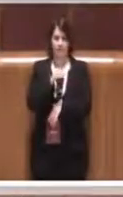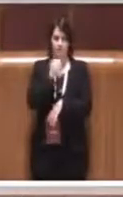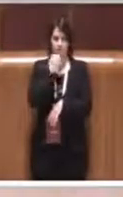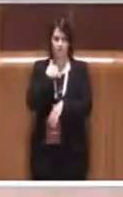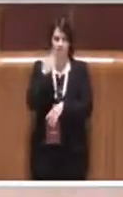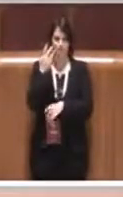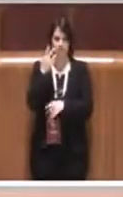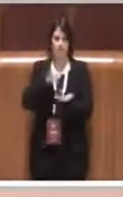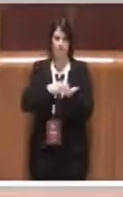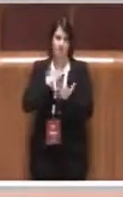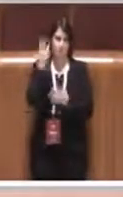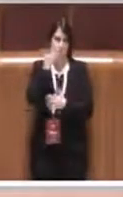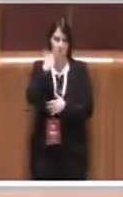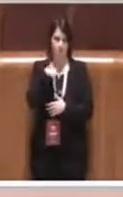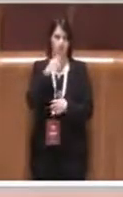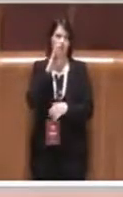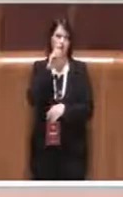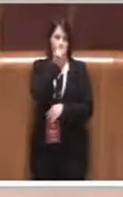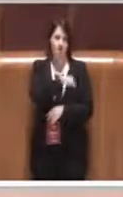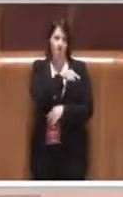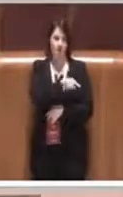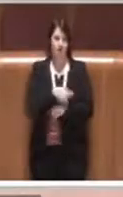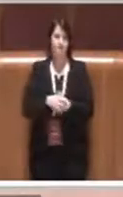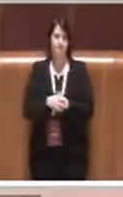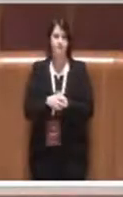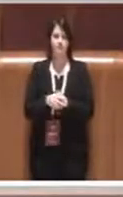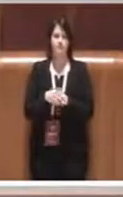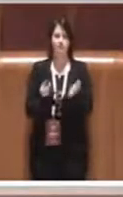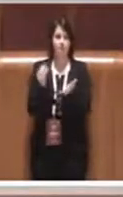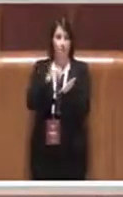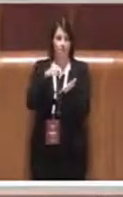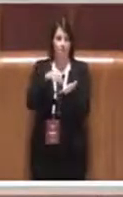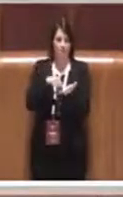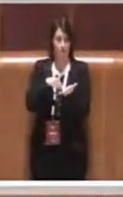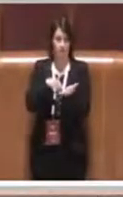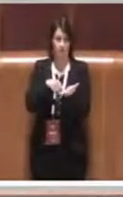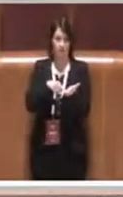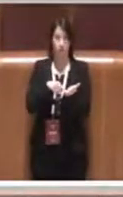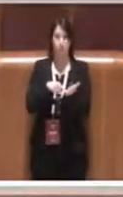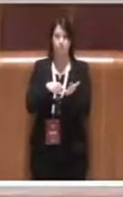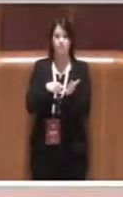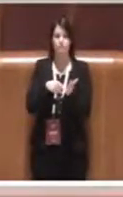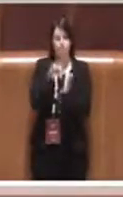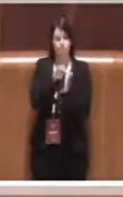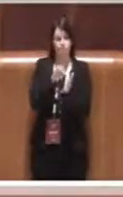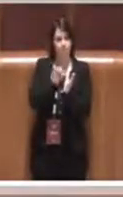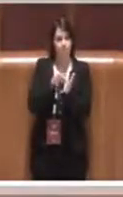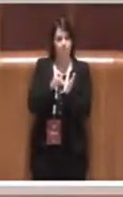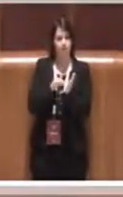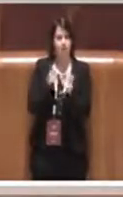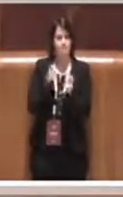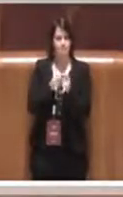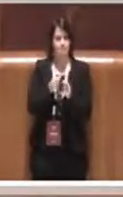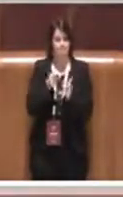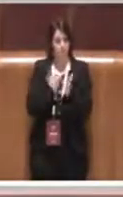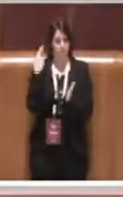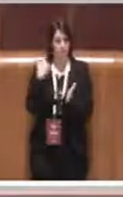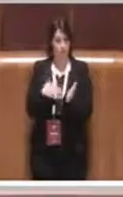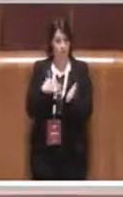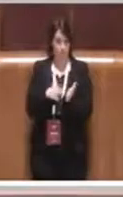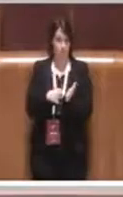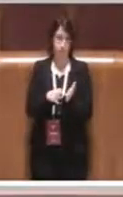toccare una serie di aspetti molto importanti in realtà. È un emendamento che riguarda